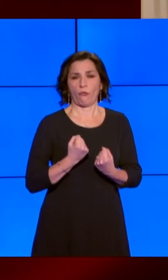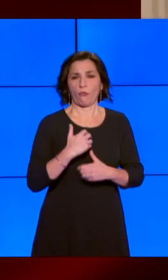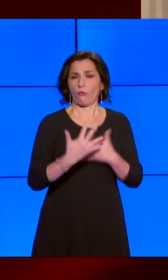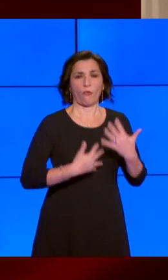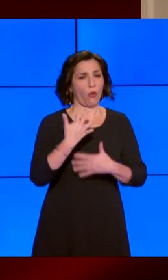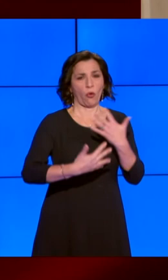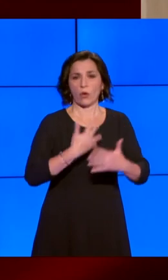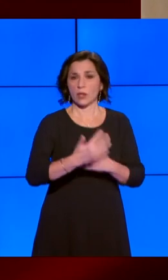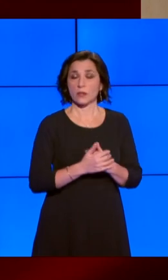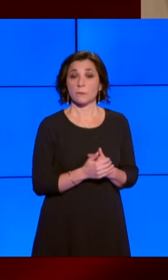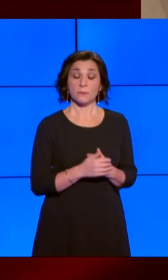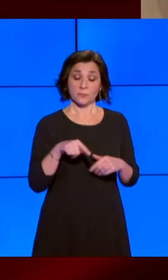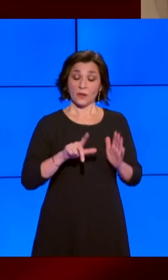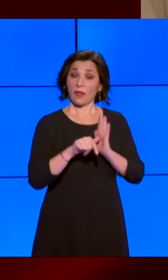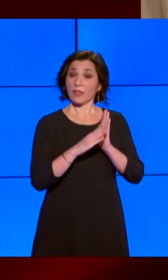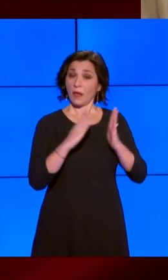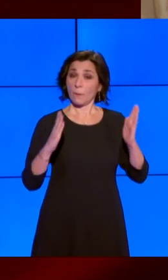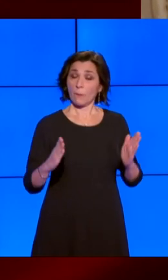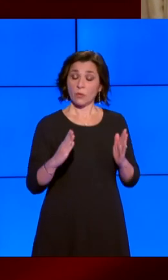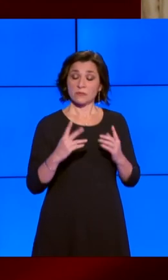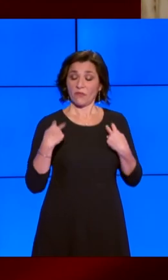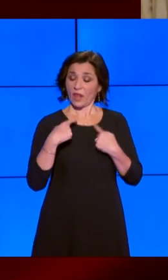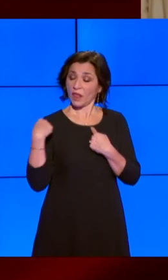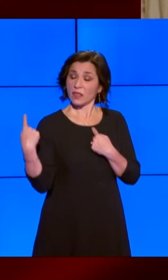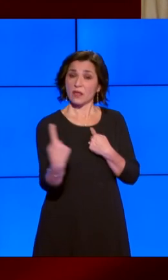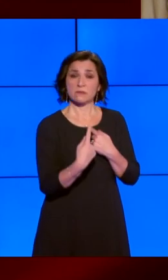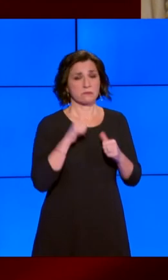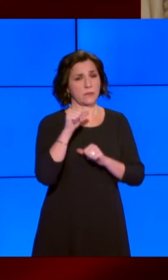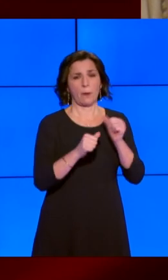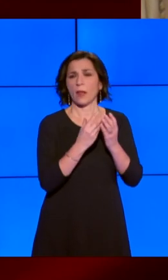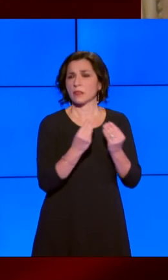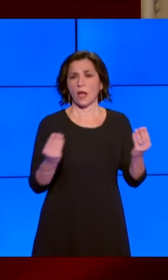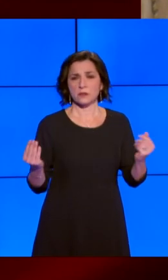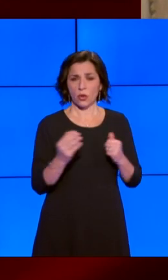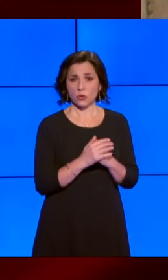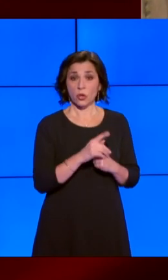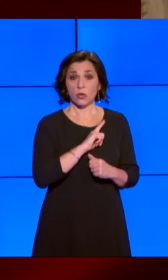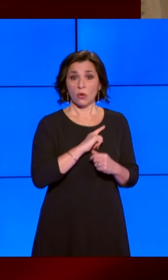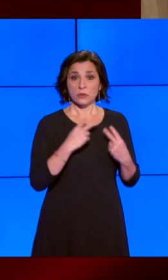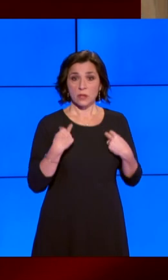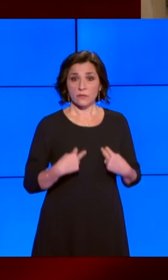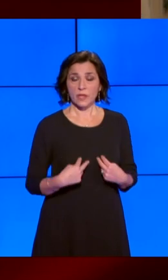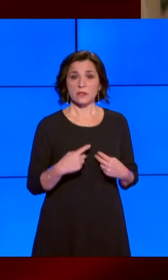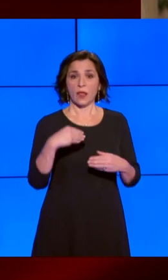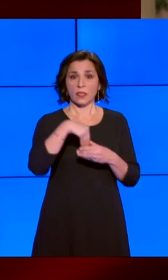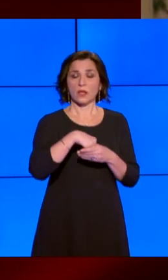In questo tempo sono cambiate molte cose attorno a noi, nella nostra vita e nella società.